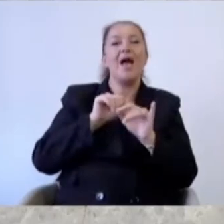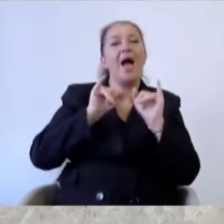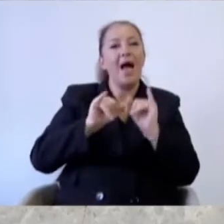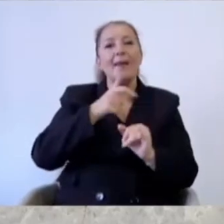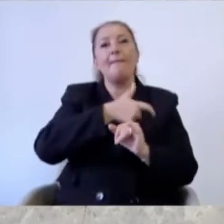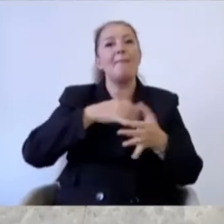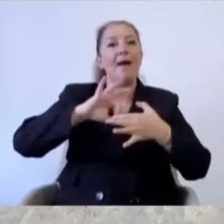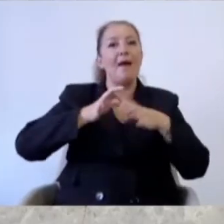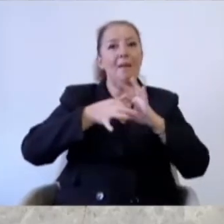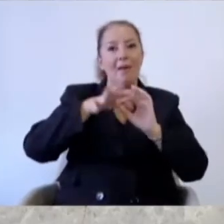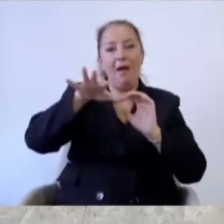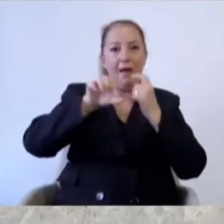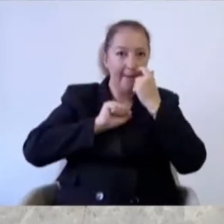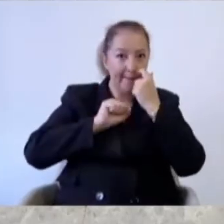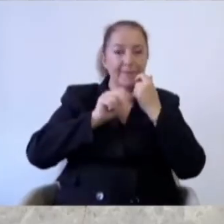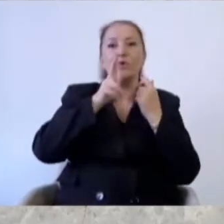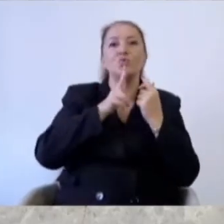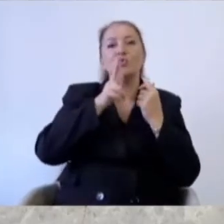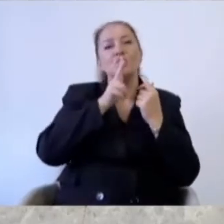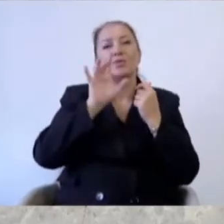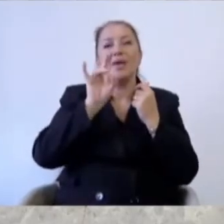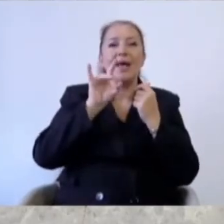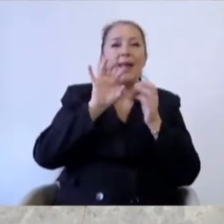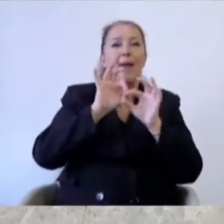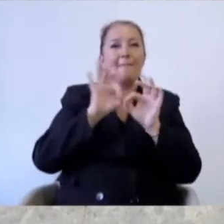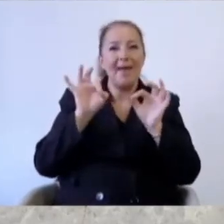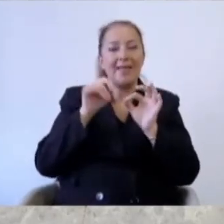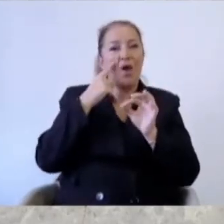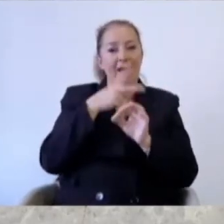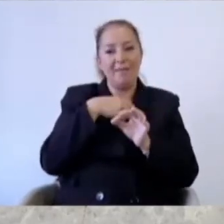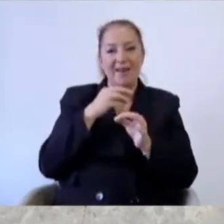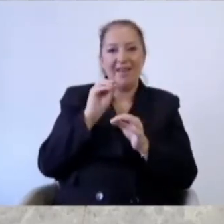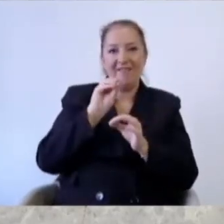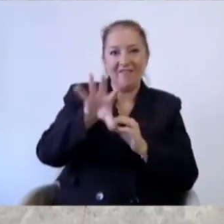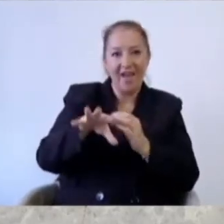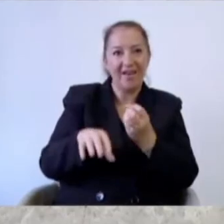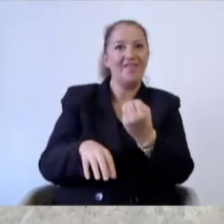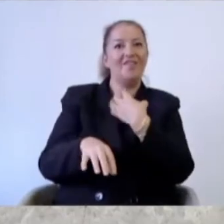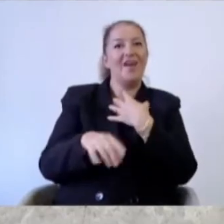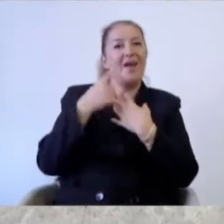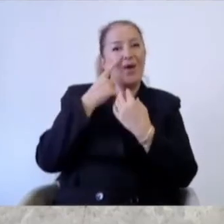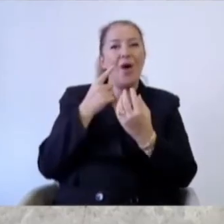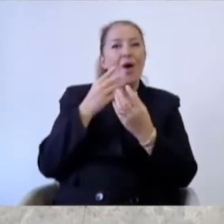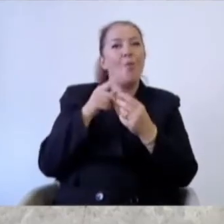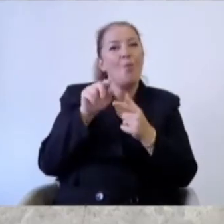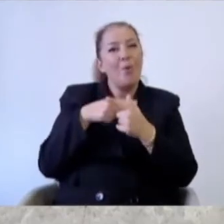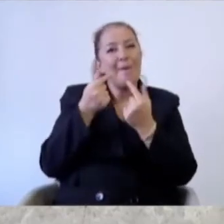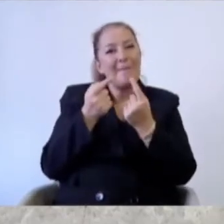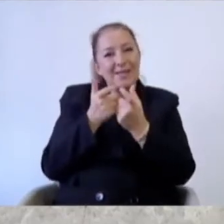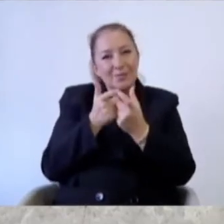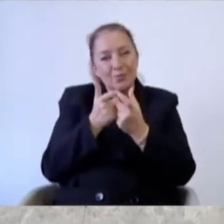yaklaşık üç yüz üç yüz elli metrekareyi belediyeden Trumpa yapalım diye projemiz biraz daha büyük olsun diye